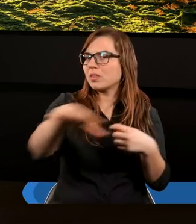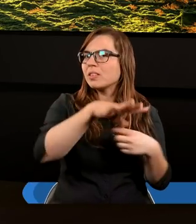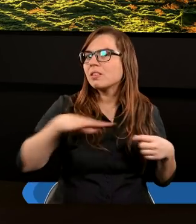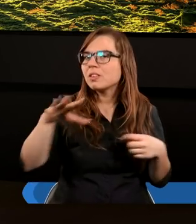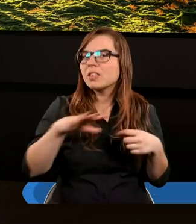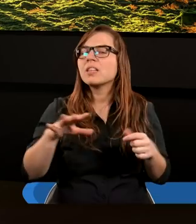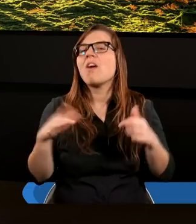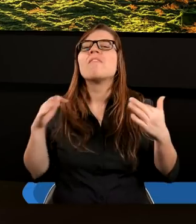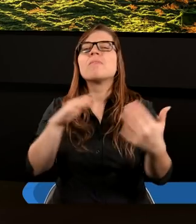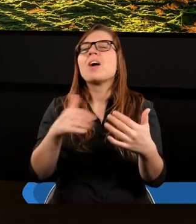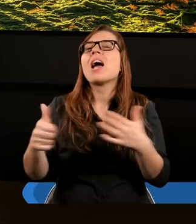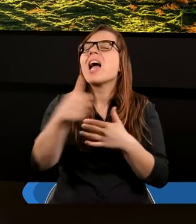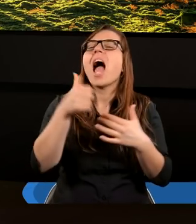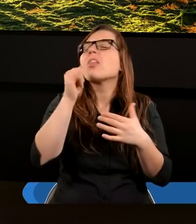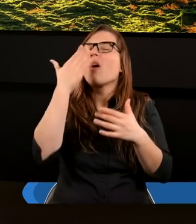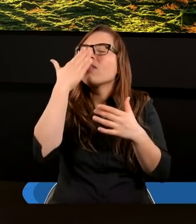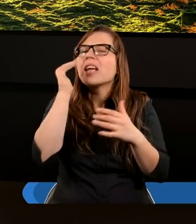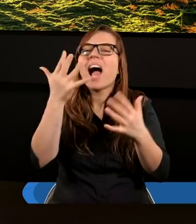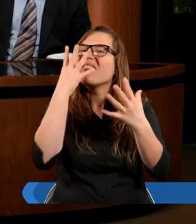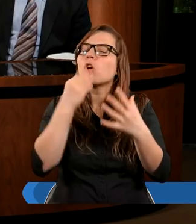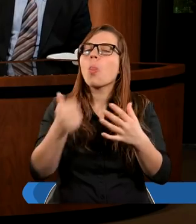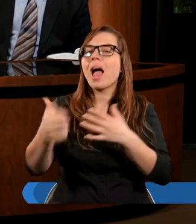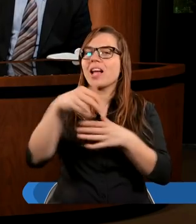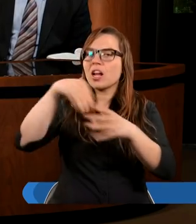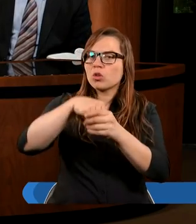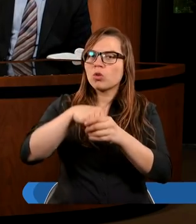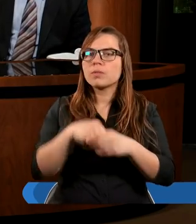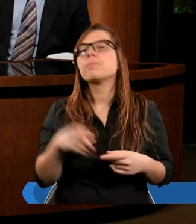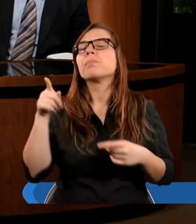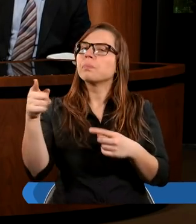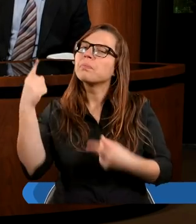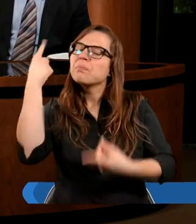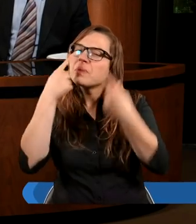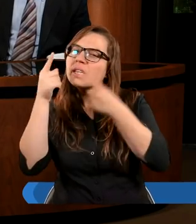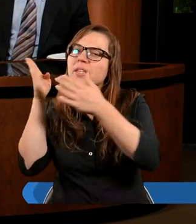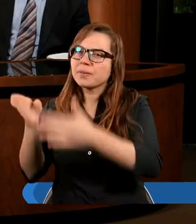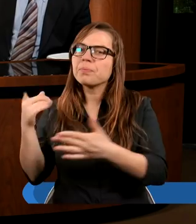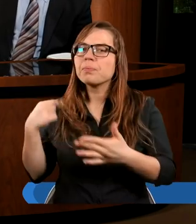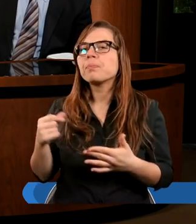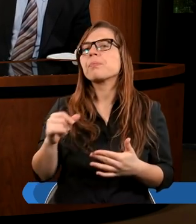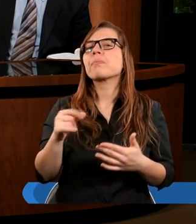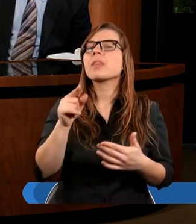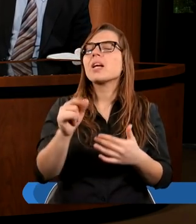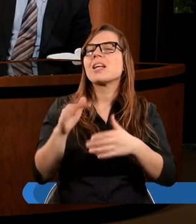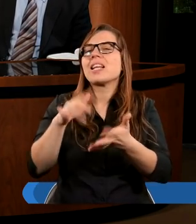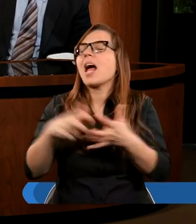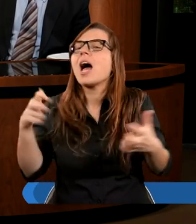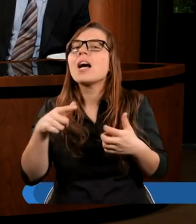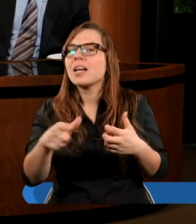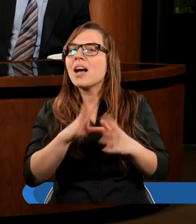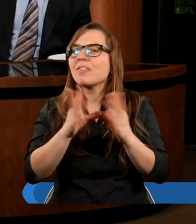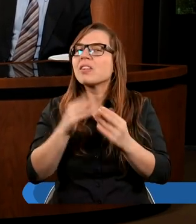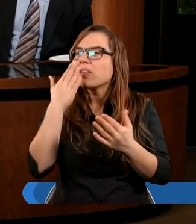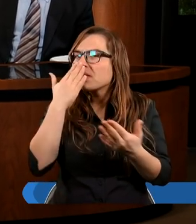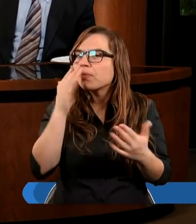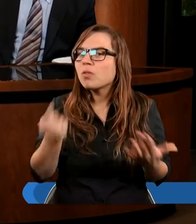wpływa na jego jedność? Co to mówi o jedności? Ja myślę, że najważniejsza cecha w zasadzie w tych tekstach,